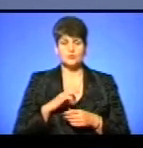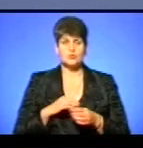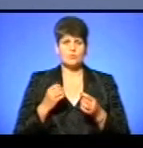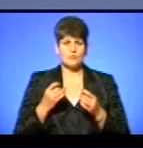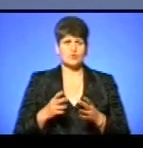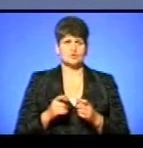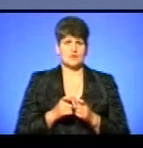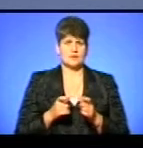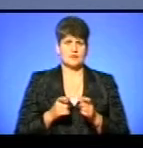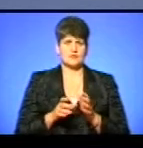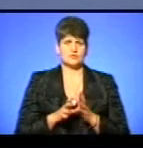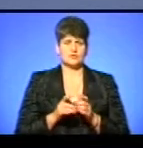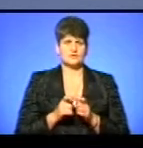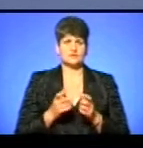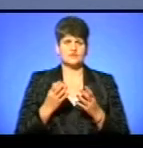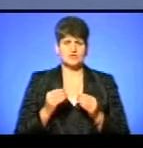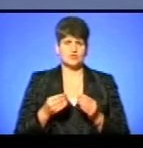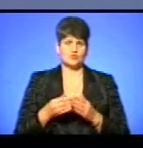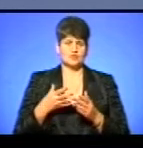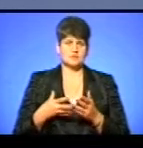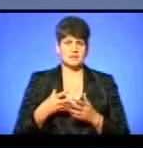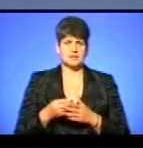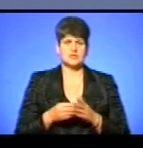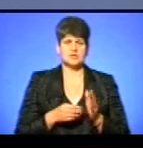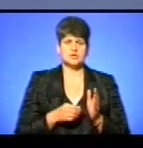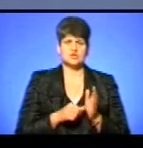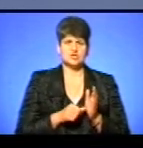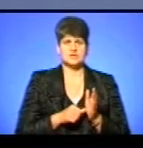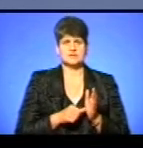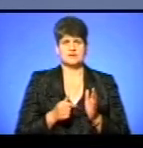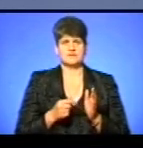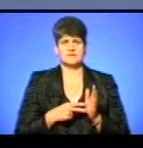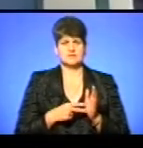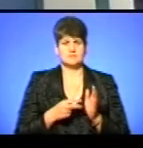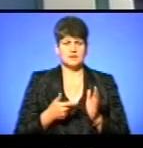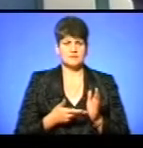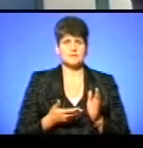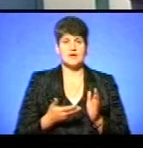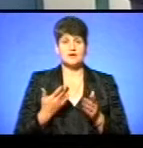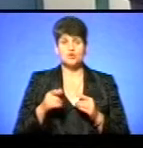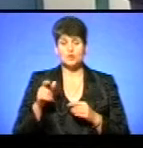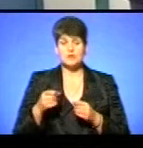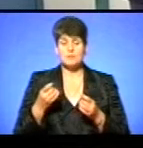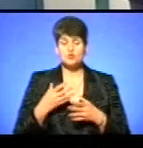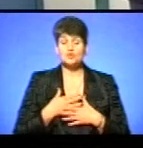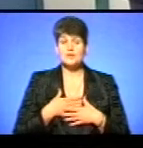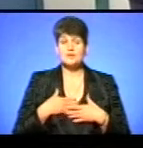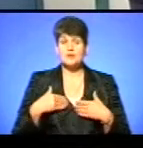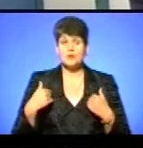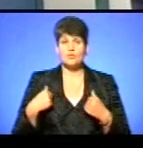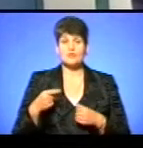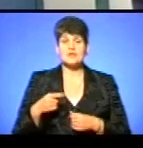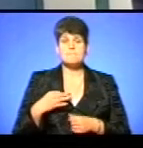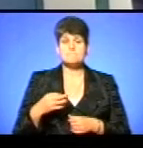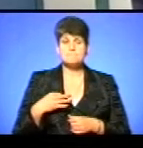електронним квитком, то вона ще дорожче платить 7 гривень, 6 гривень в тролейбусі. А як людина просто не хоче, бо її